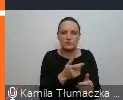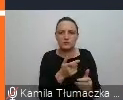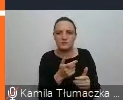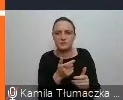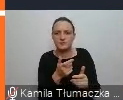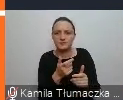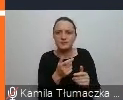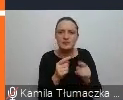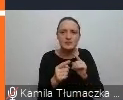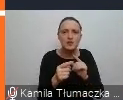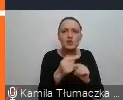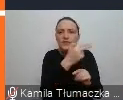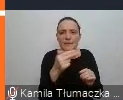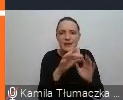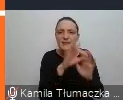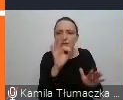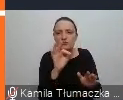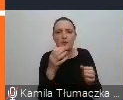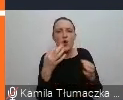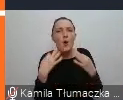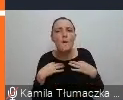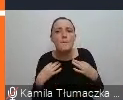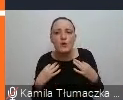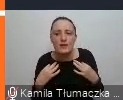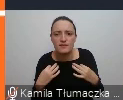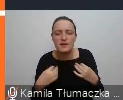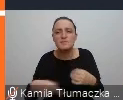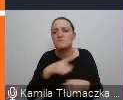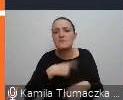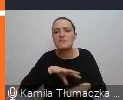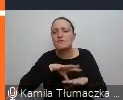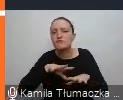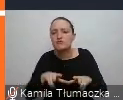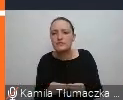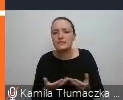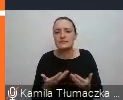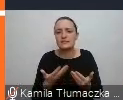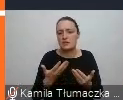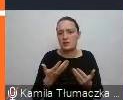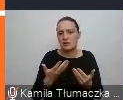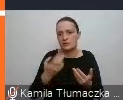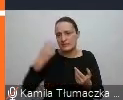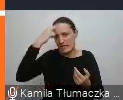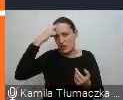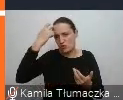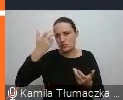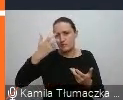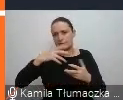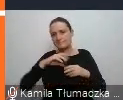względu na to, jaki temat sobie wybierzemy, my wszyscy tym stereotypom ulegamy i czy jesteśmy